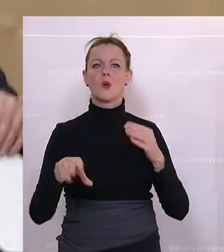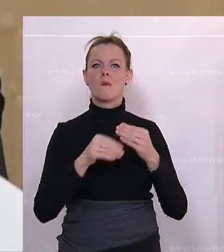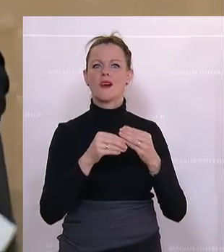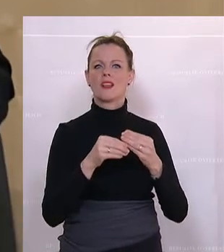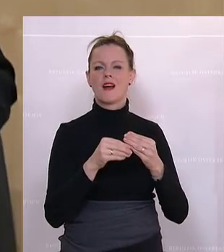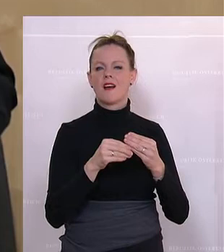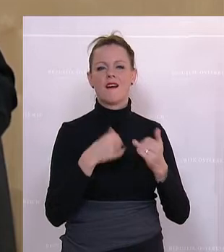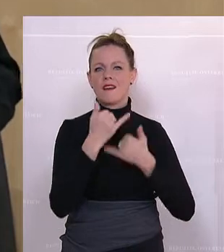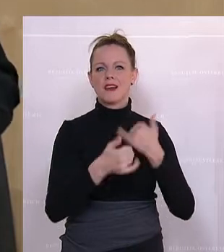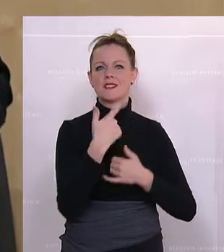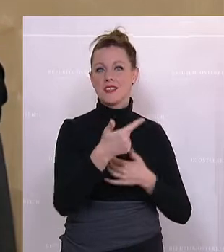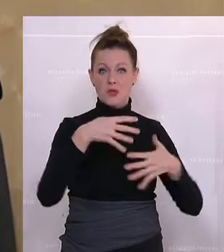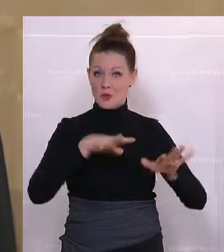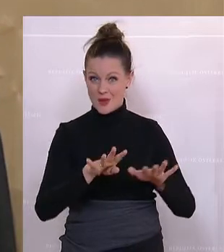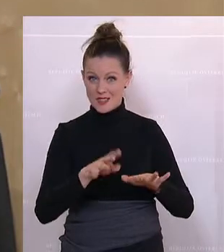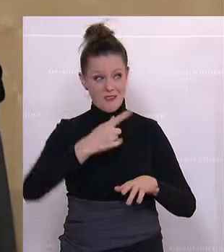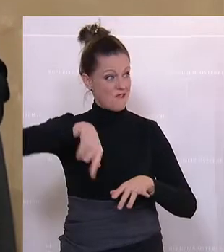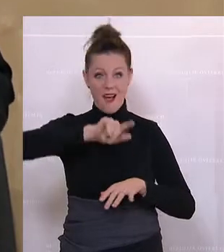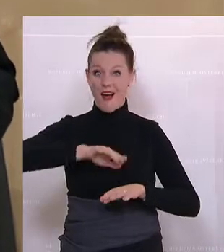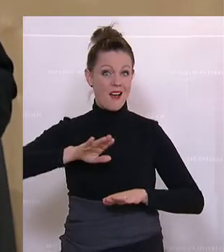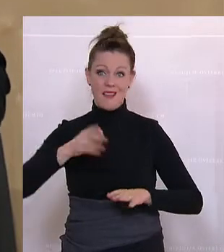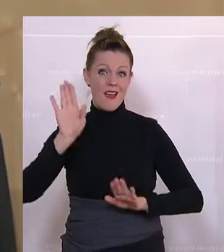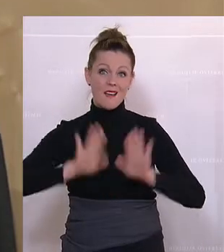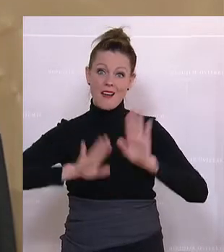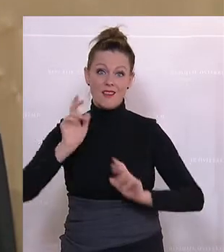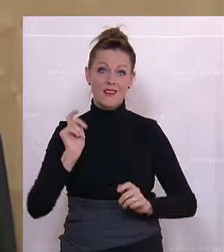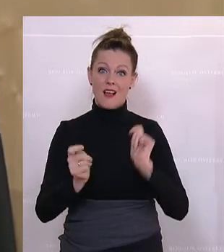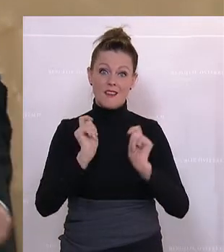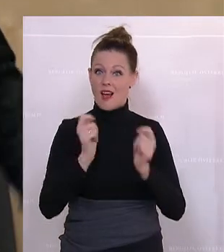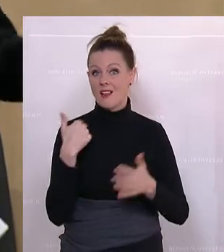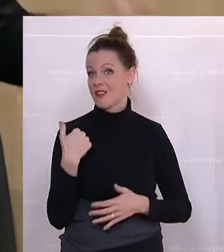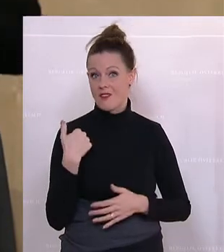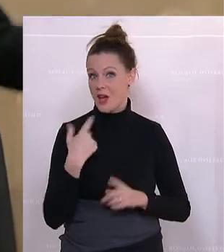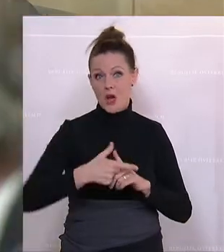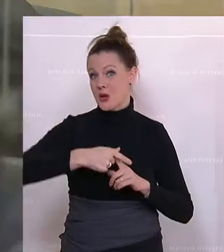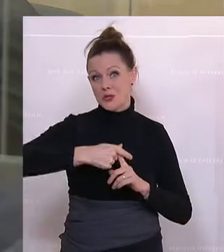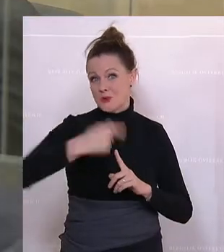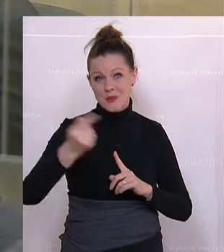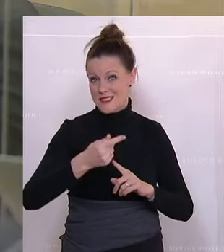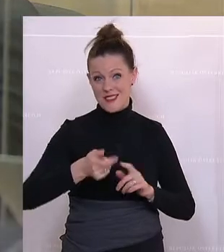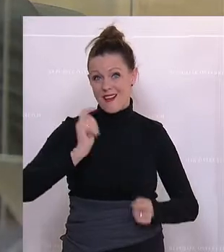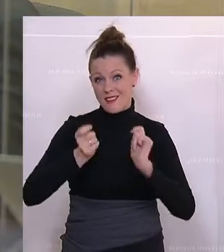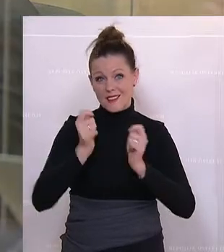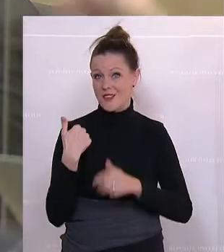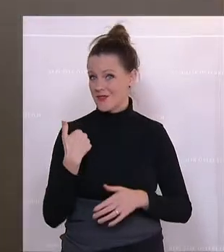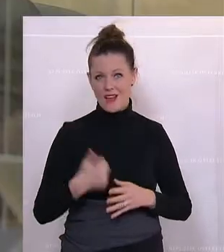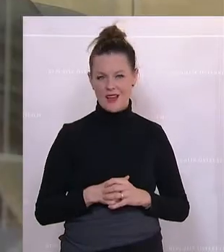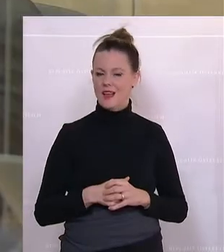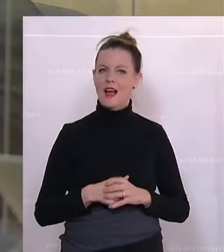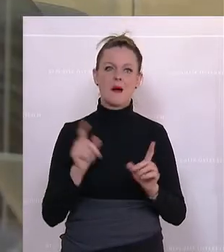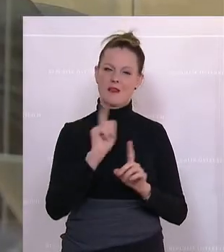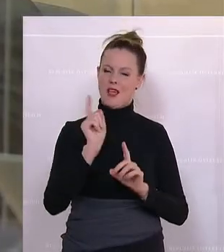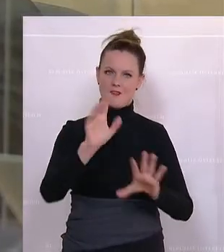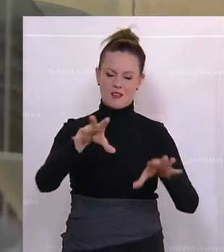alle kandidiert, sonst würden Sie nicht, da sitzen ich auch, ja, sogar als Spitzenkandidat. Und was nicht hinnehmbar ist, finde ich, ist die